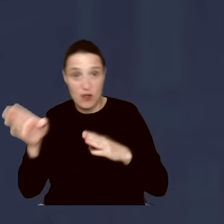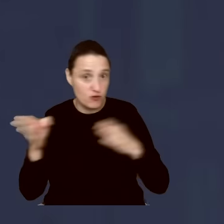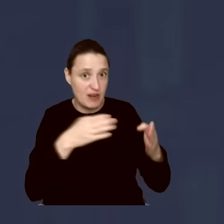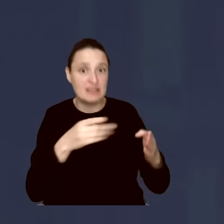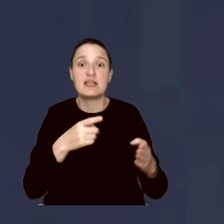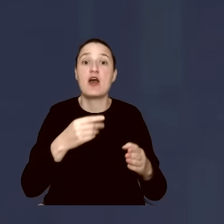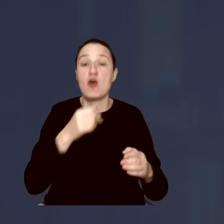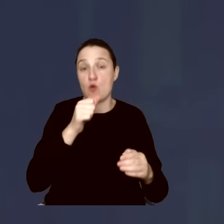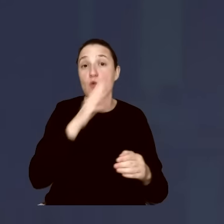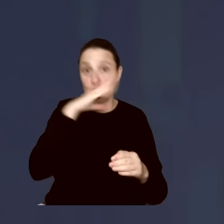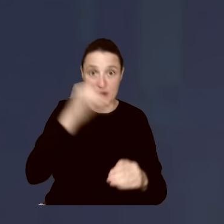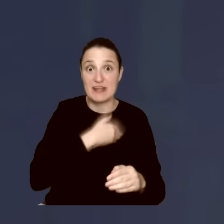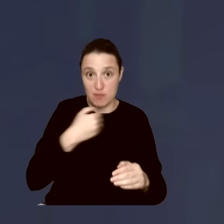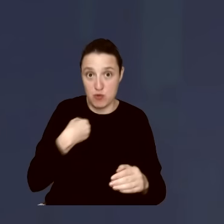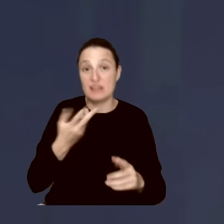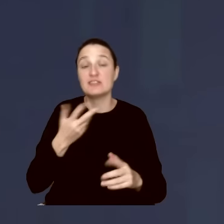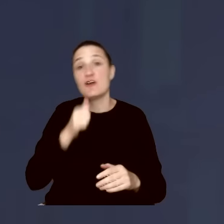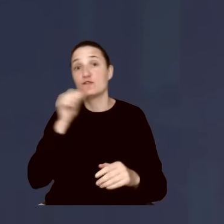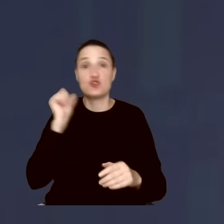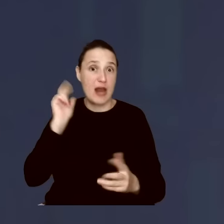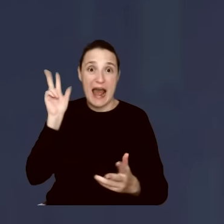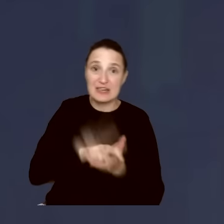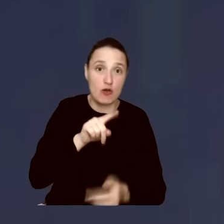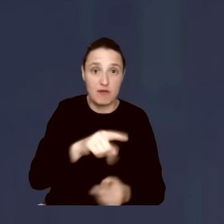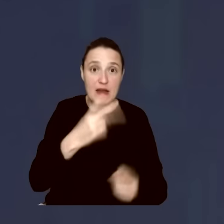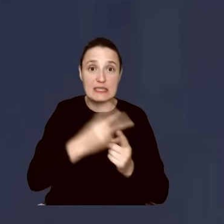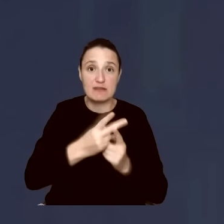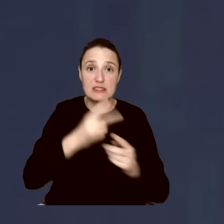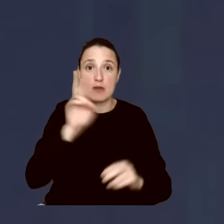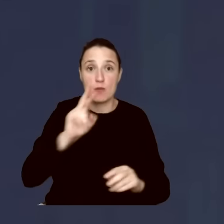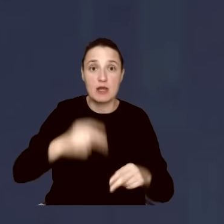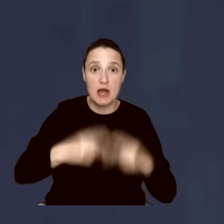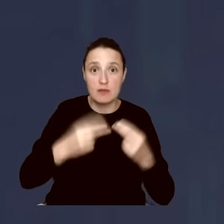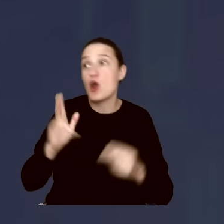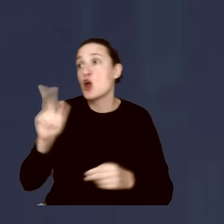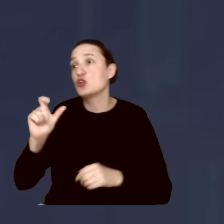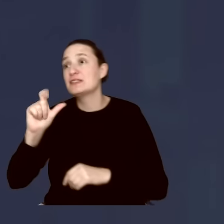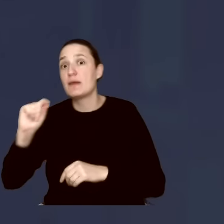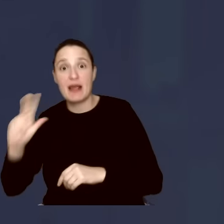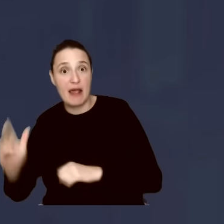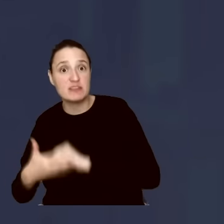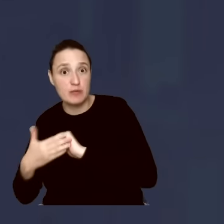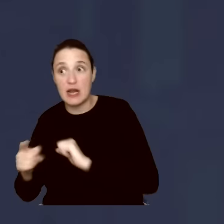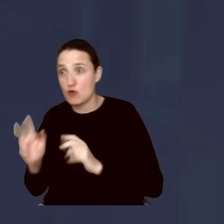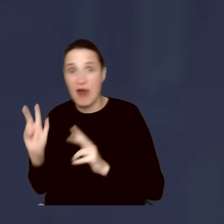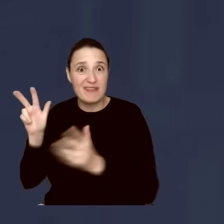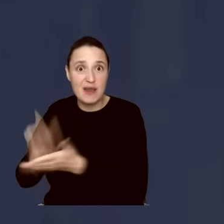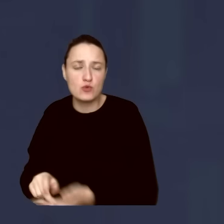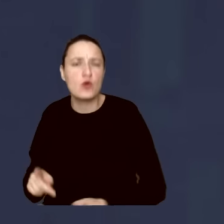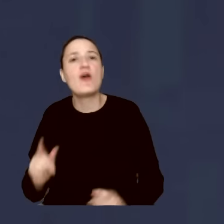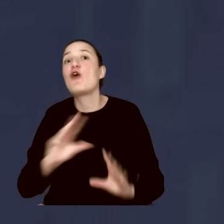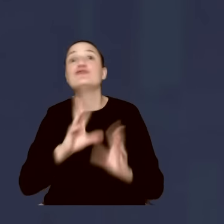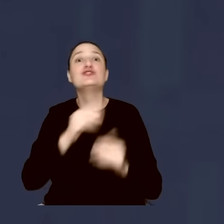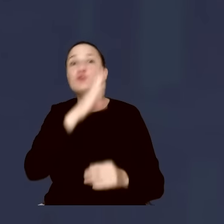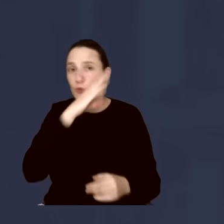reporterkę Telewizji Republika, czy ludzi, którzy opowiadają się za CPK. wszyscy fajni, uśmiechnięci ludzie nie